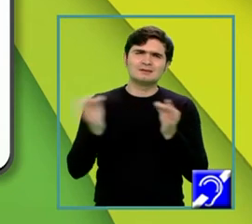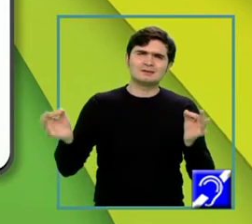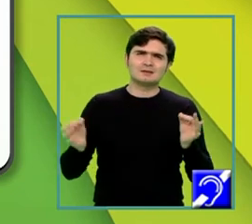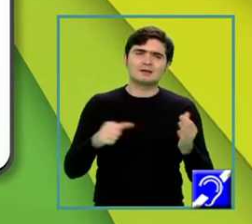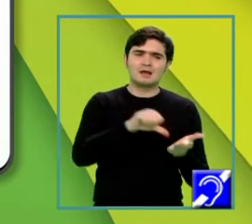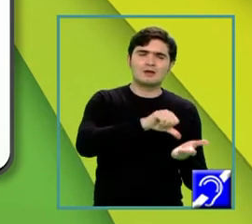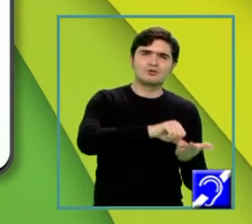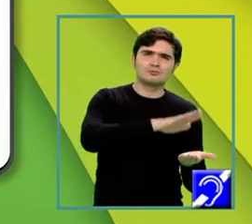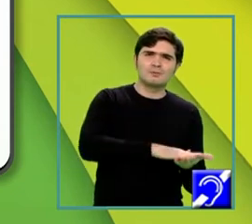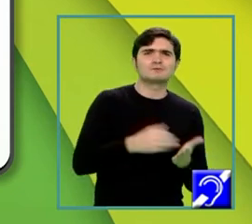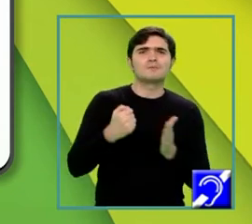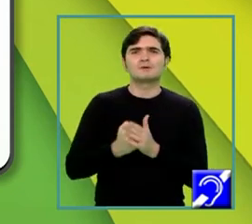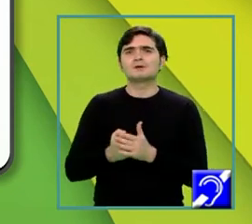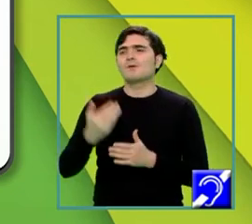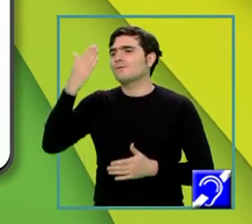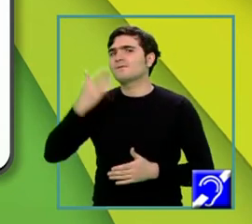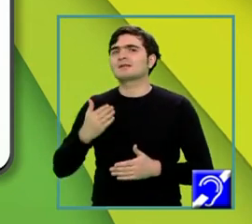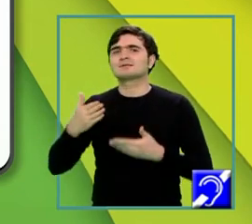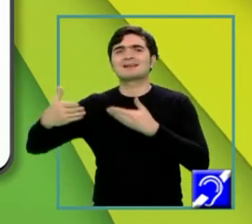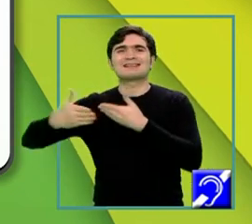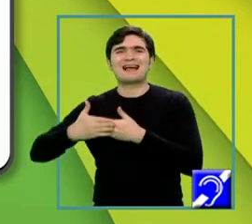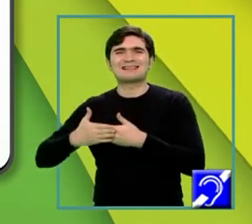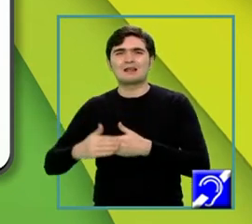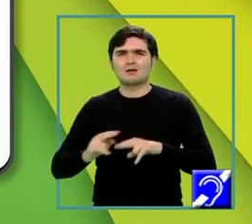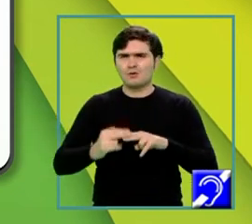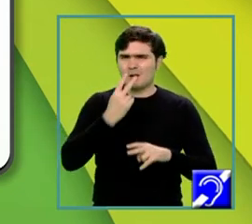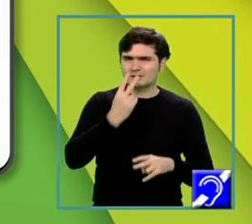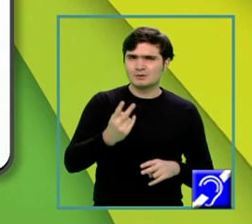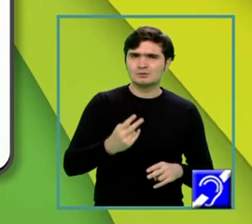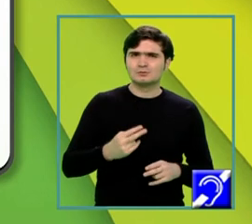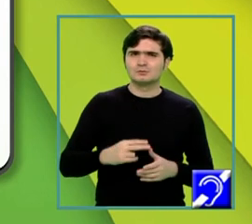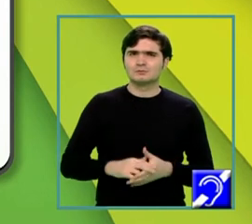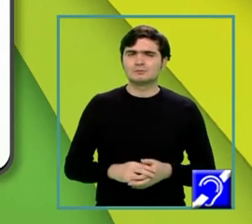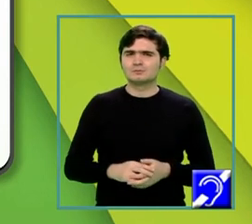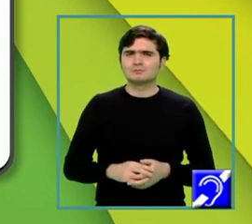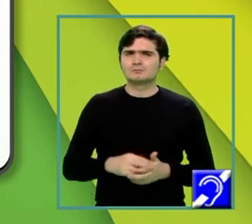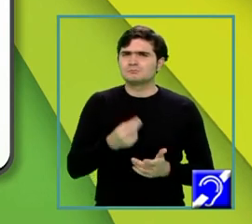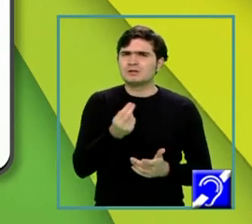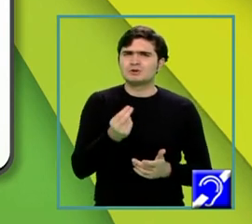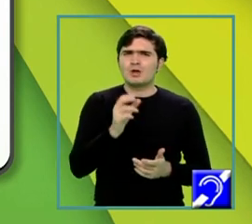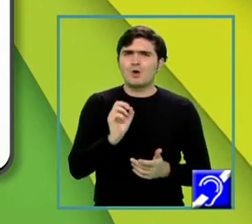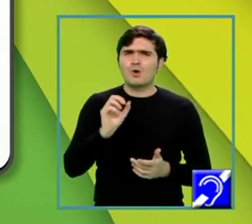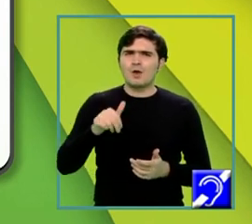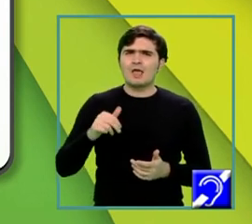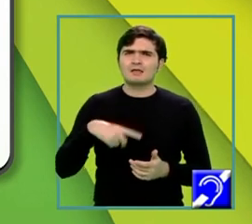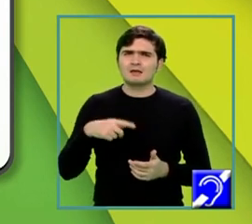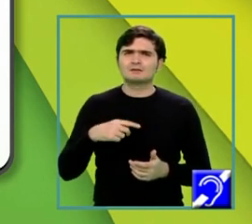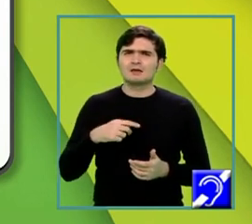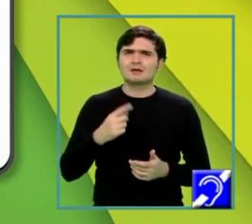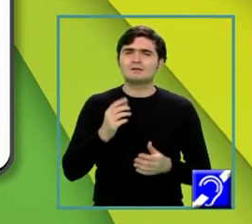centrul bazei la o față laterală, după cum vedeți în figură, o să și discutăm de ce ON este acea